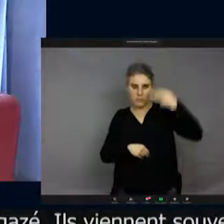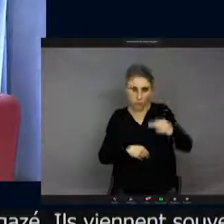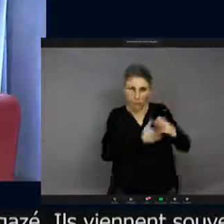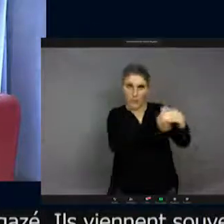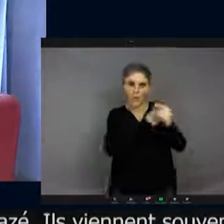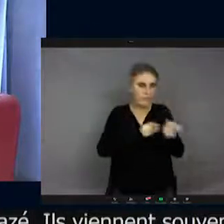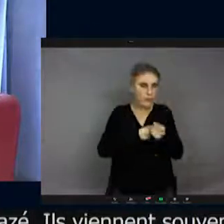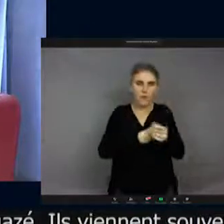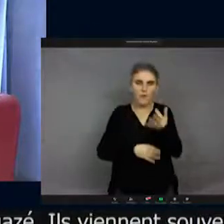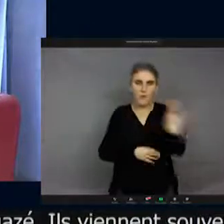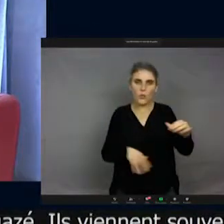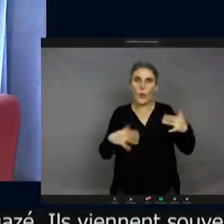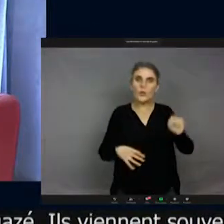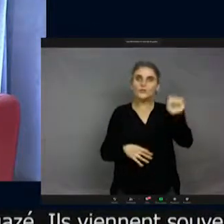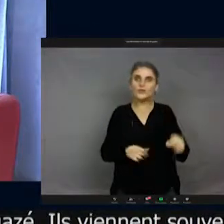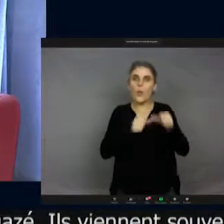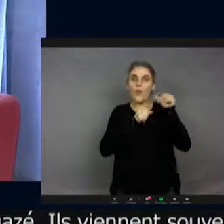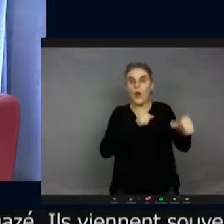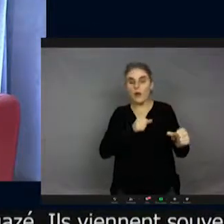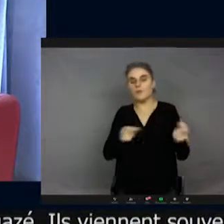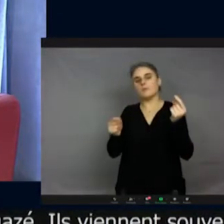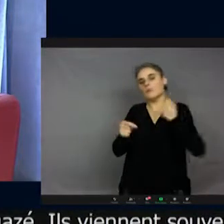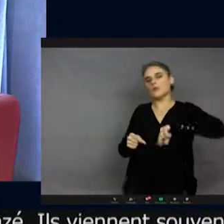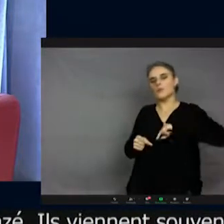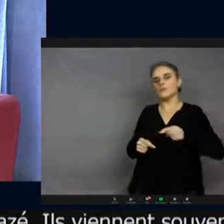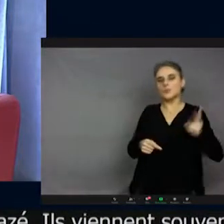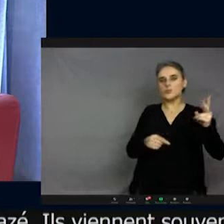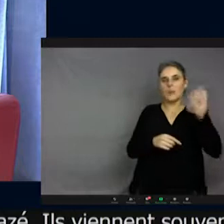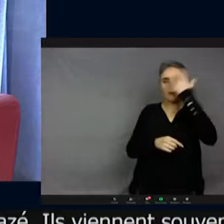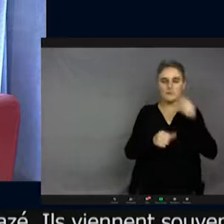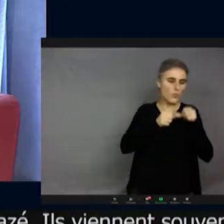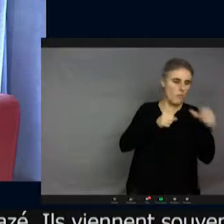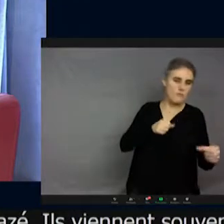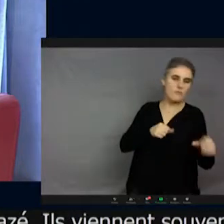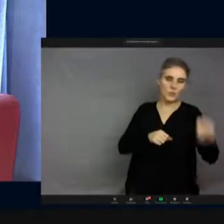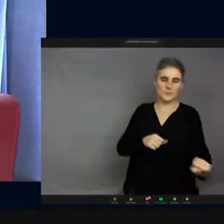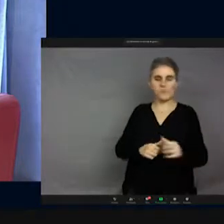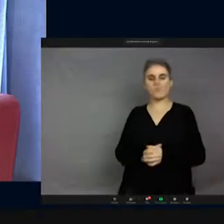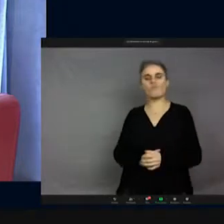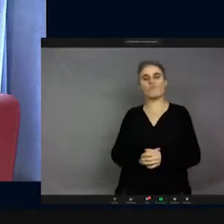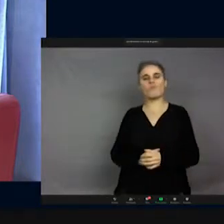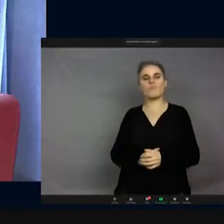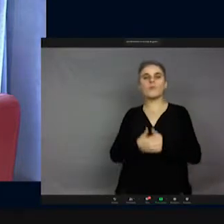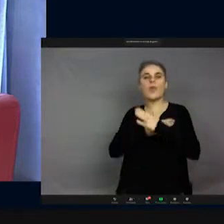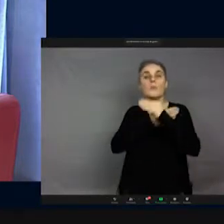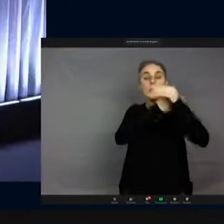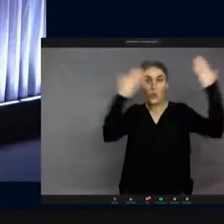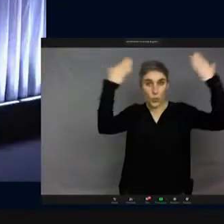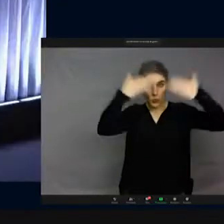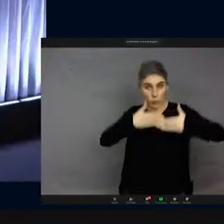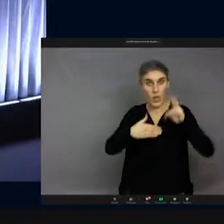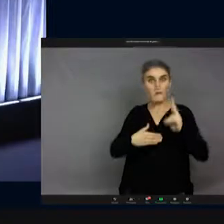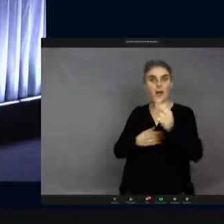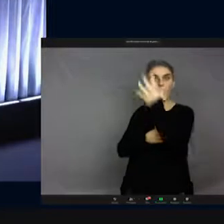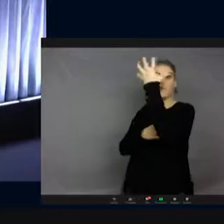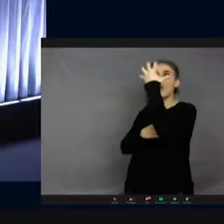et qu voit un morosphinx, un étranger du sud, c'est un français, par exemple. Les papillons de nuit sont-ils vraiment attirés par la lumière ?